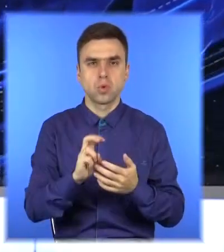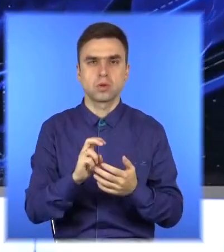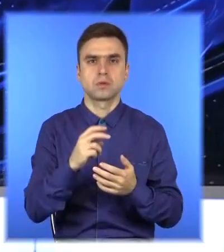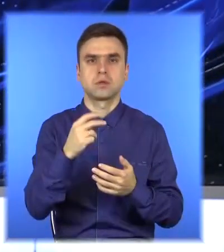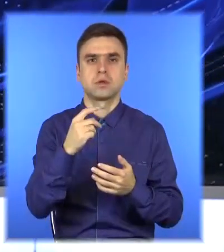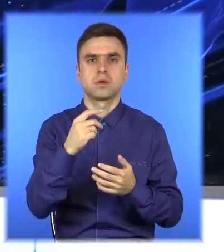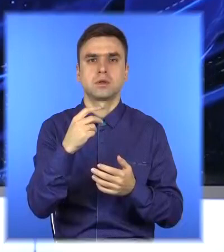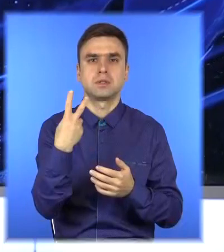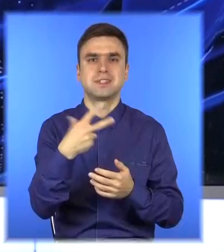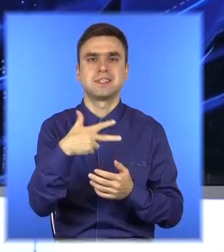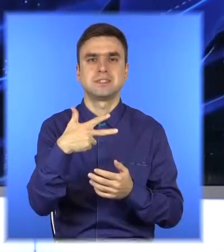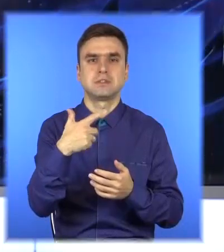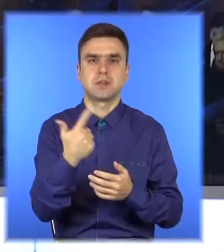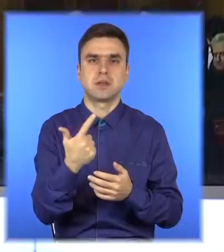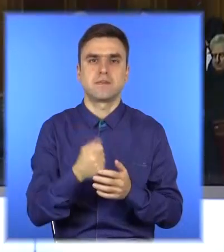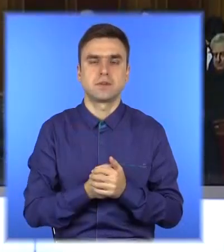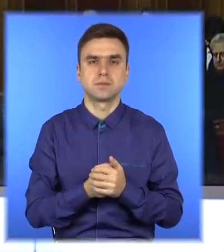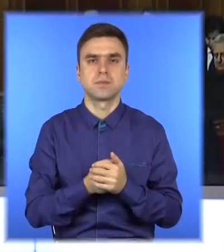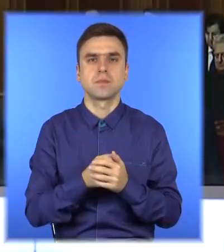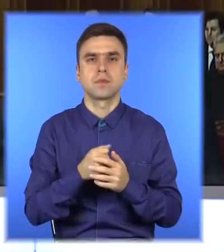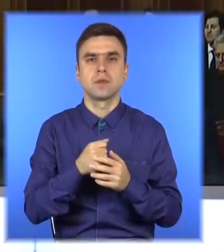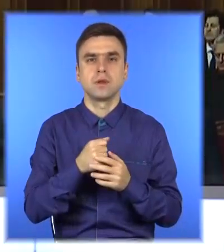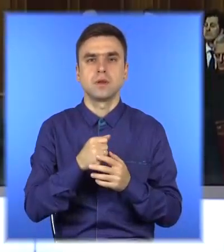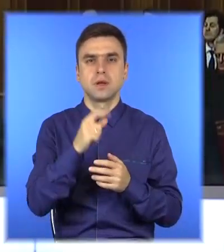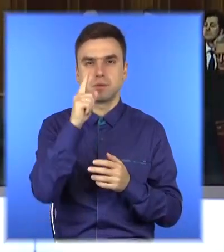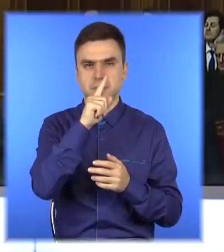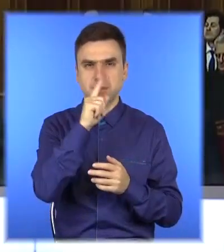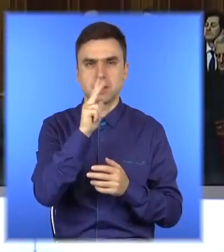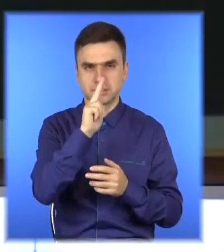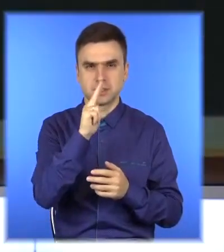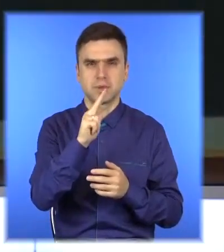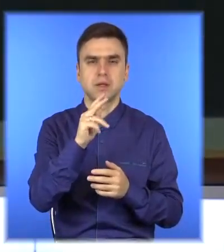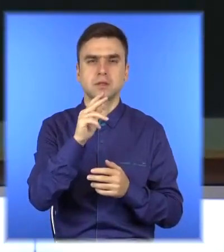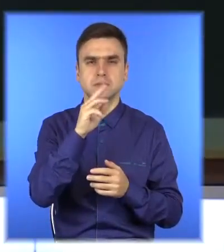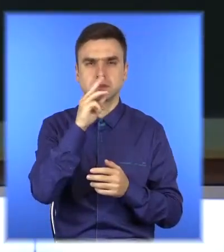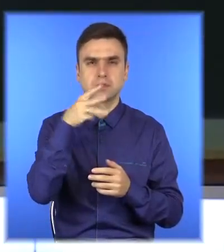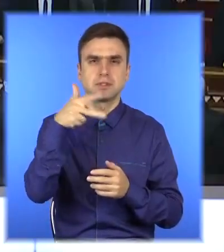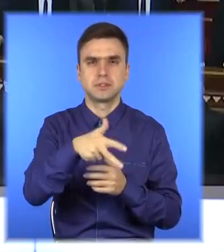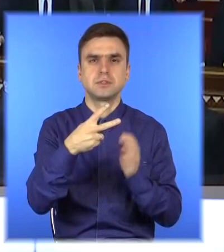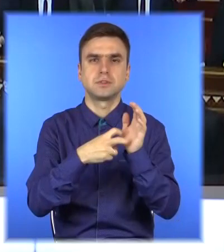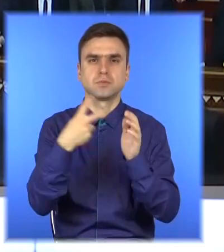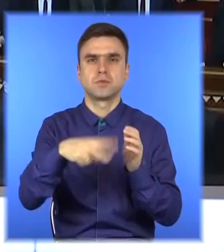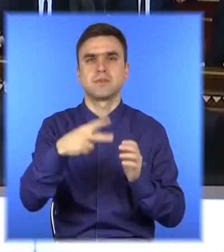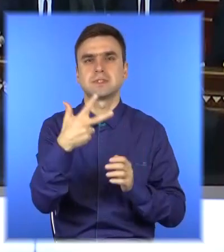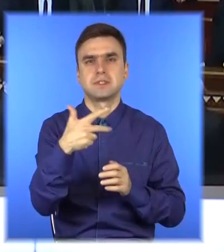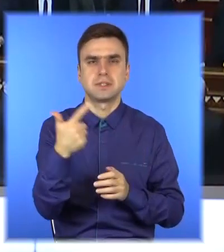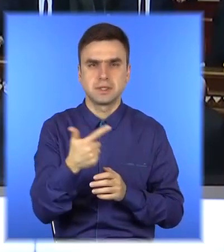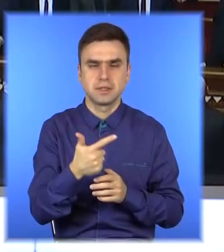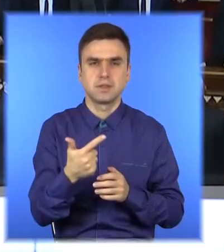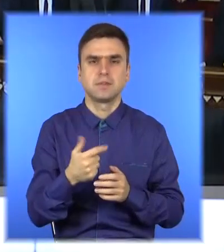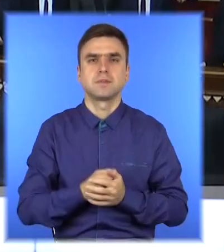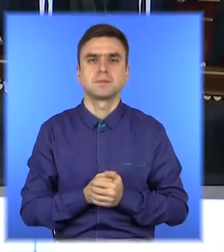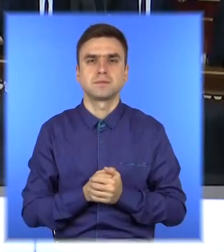Курс долара 30 гривень за одиницю, мінімальна зарплатня 3723 гривні та прожитковий мінімум у